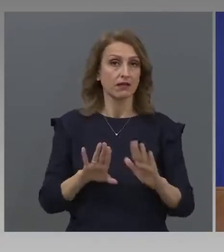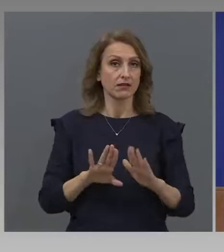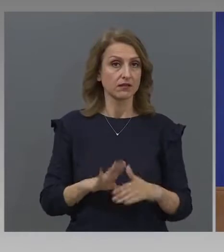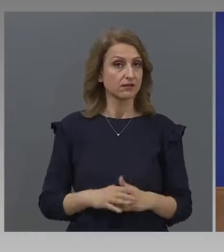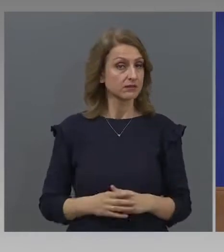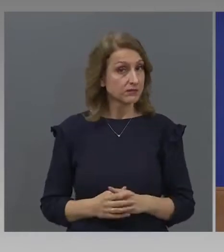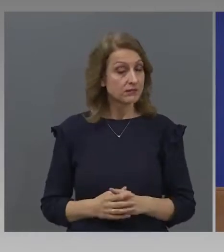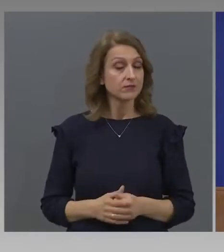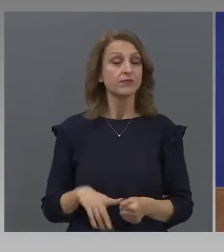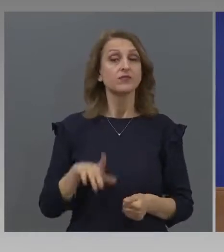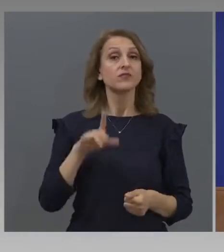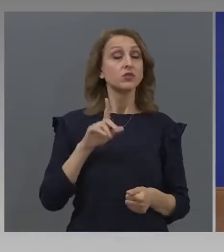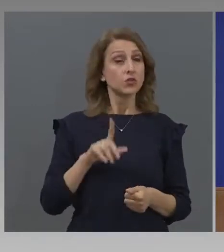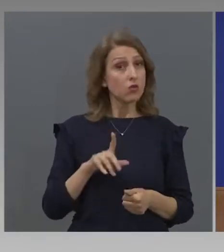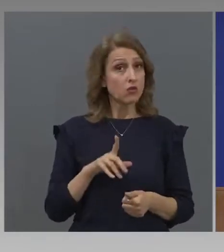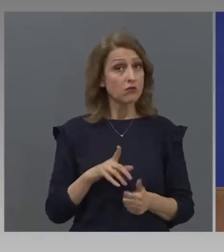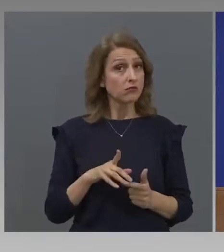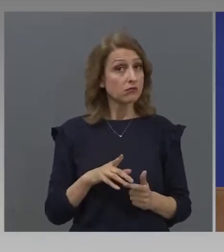Но,